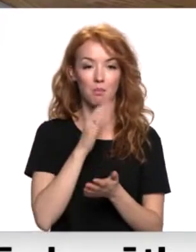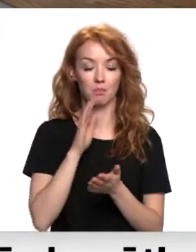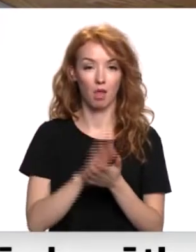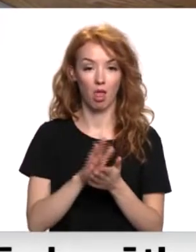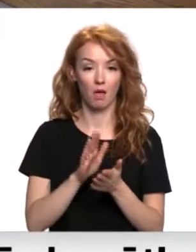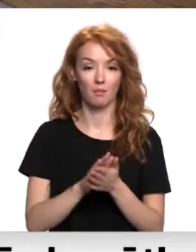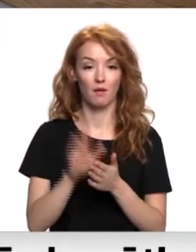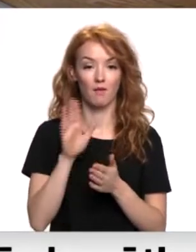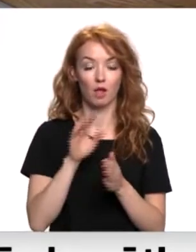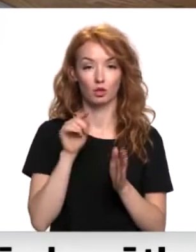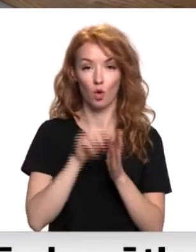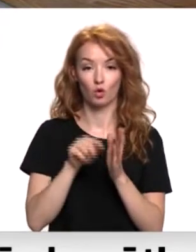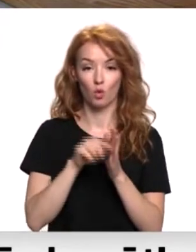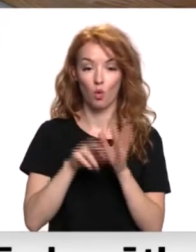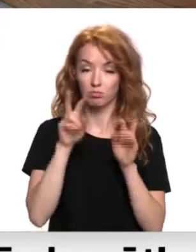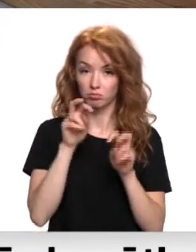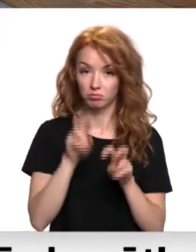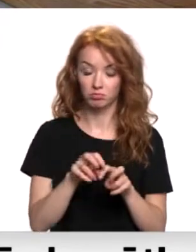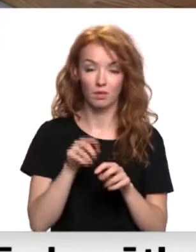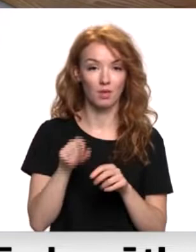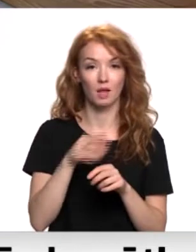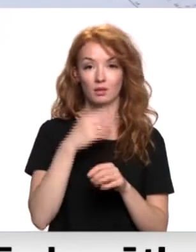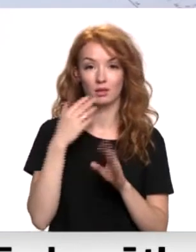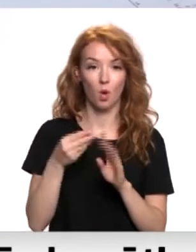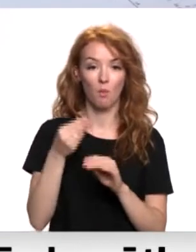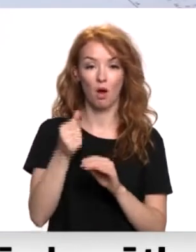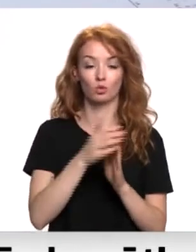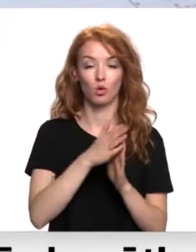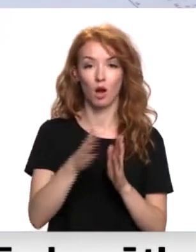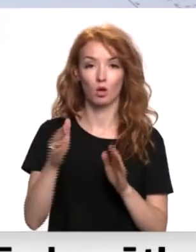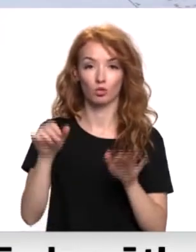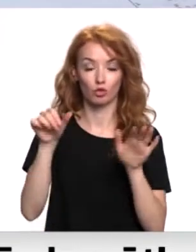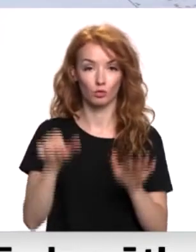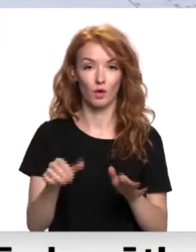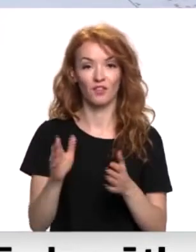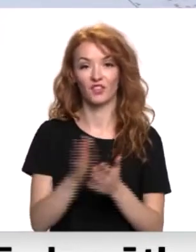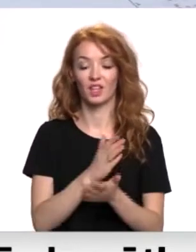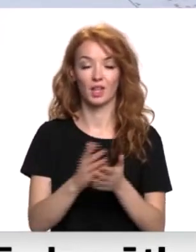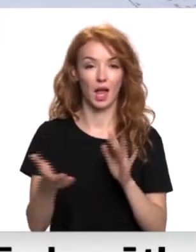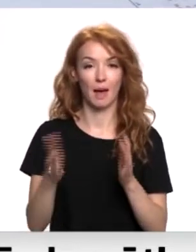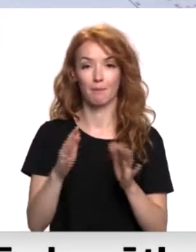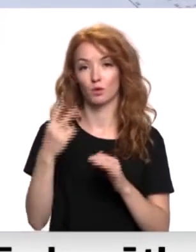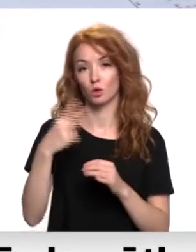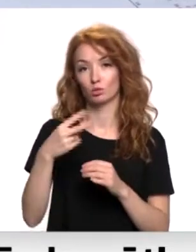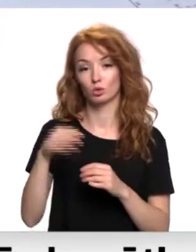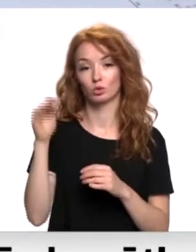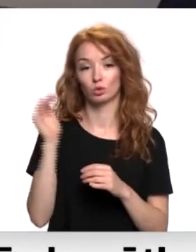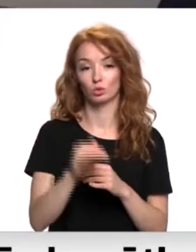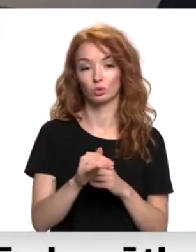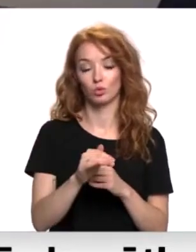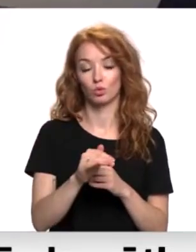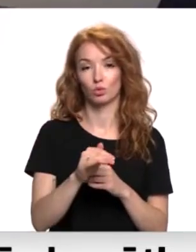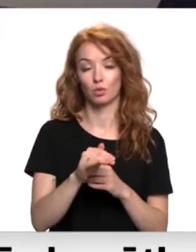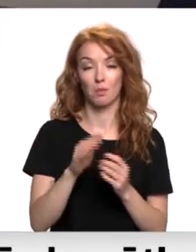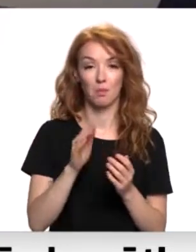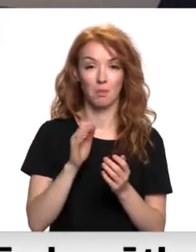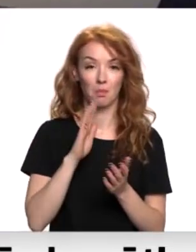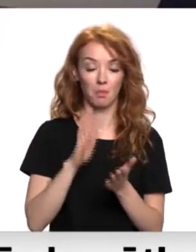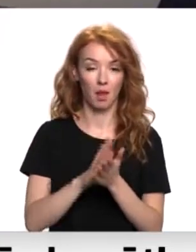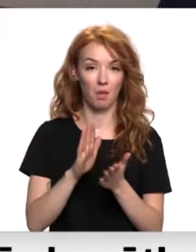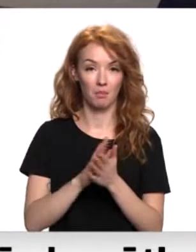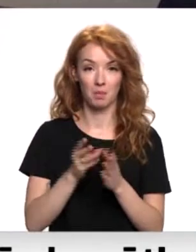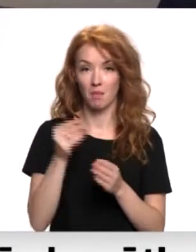redzams valsts kontroli ziņojumā, tas nav maksātas katru pusgadu, un vidēji tie ir aptuveni 20 tūkstoši. Prēmijas